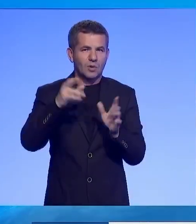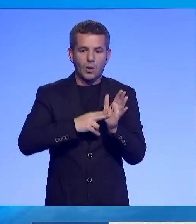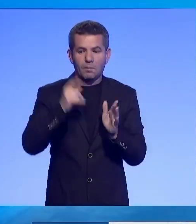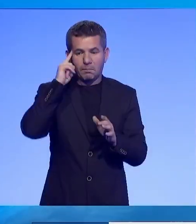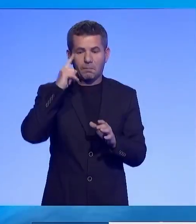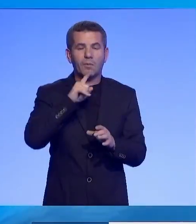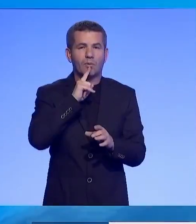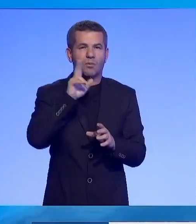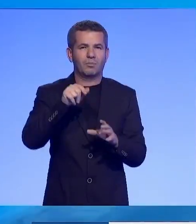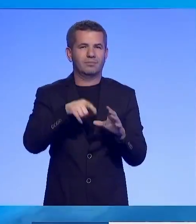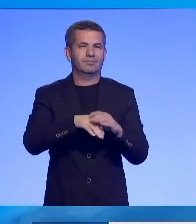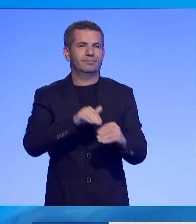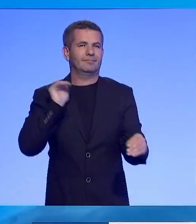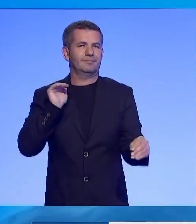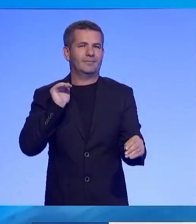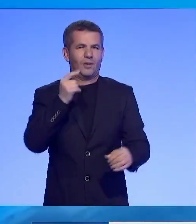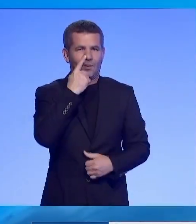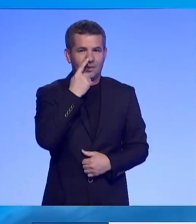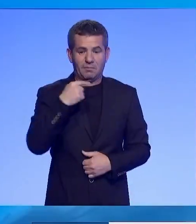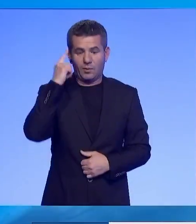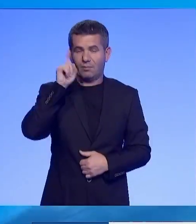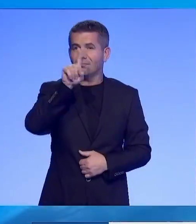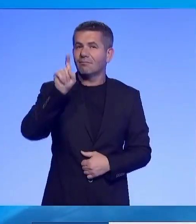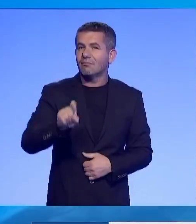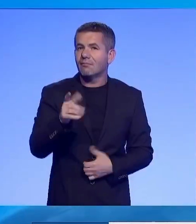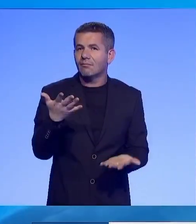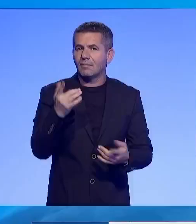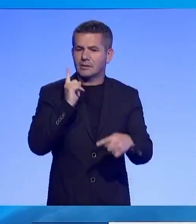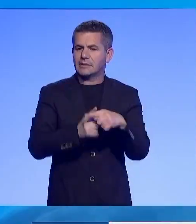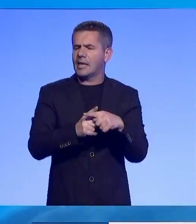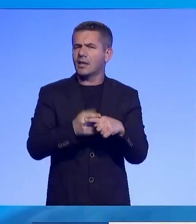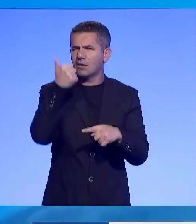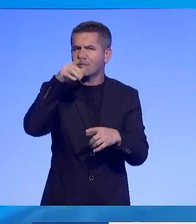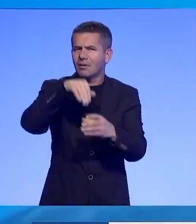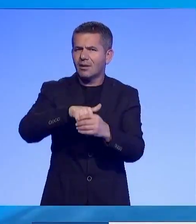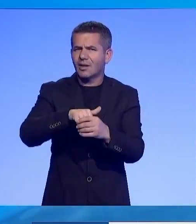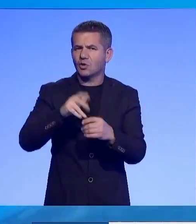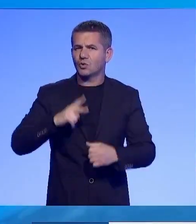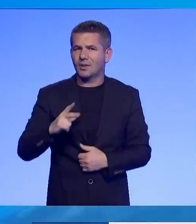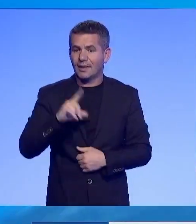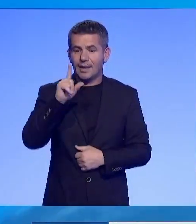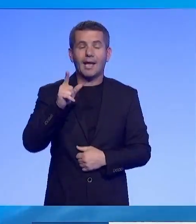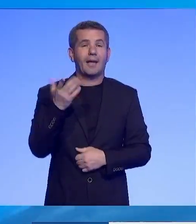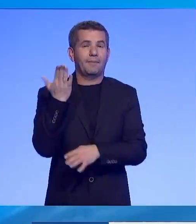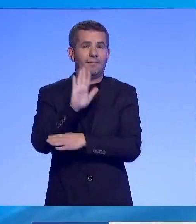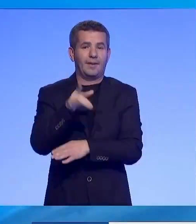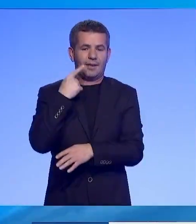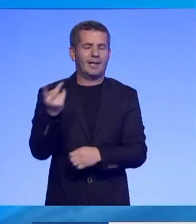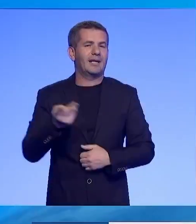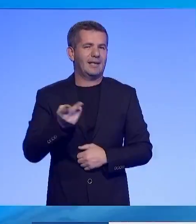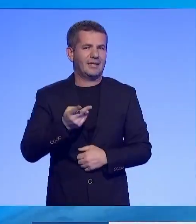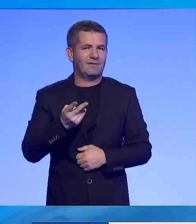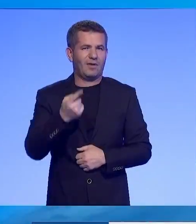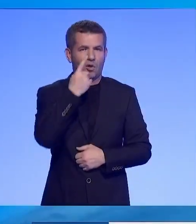tërhiqet të madhe për Rusin. Eshtë të vështirë të djetë se që farë pëndodhë saktësisht brenda qytetit, por si pas disa zyrtarëve, rezervistet e